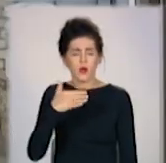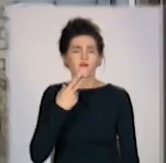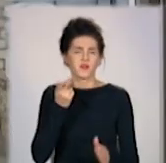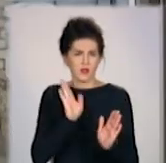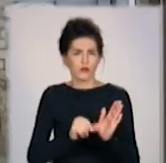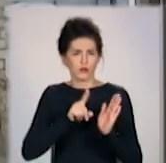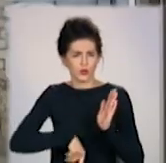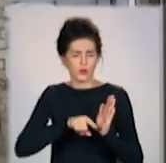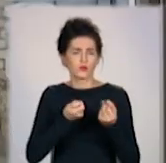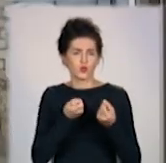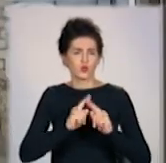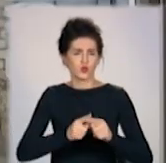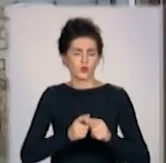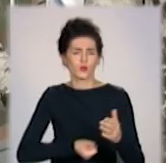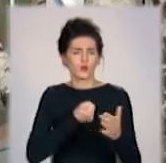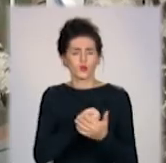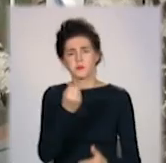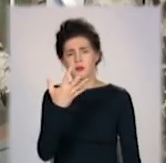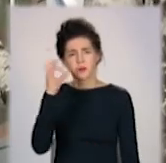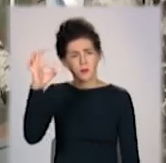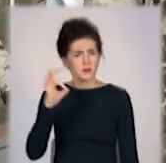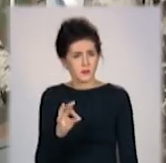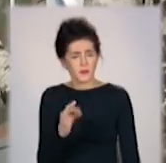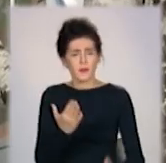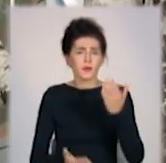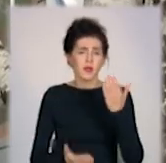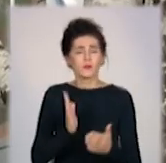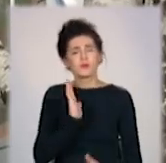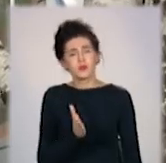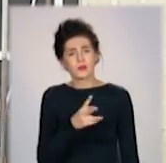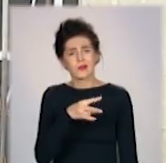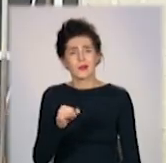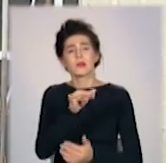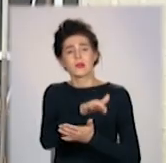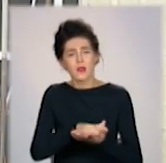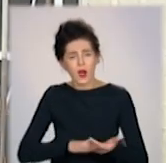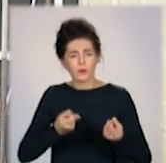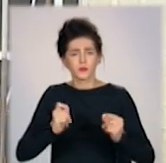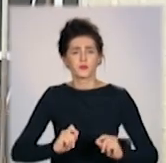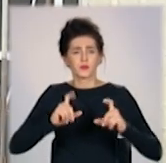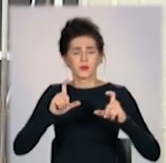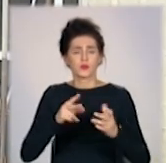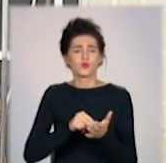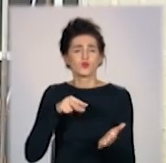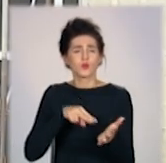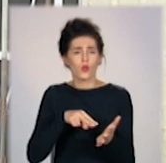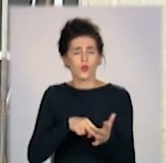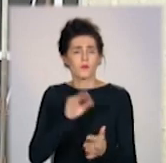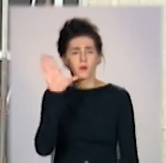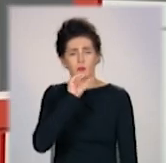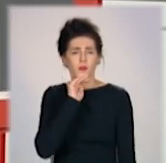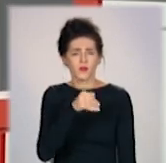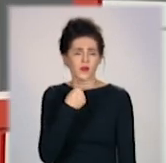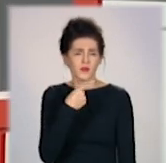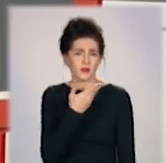продавці роблять знижку до 15%. А ось прогнозів, чи будуть і надалі збільшуватися цінники на житло, спеціалісти